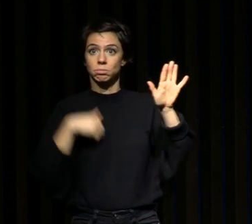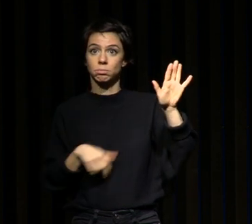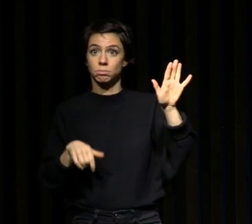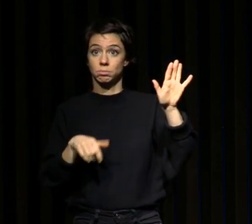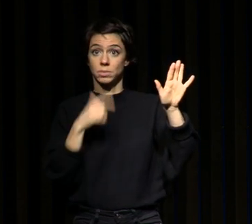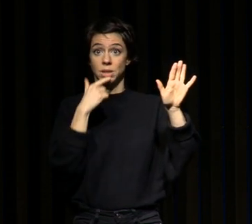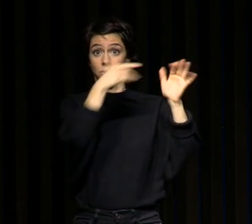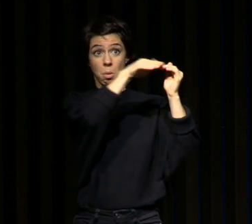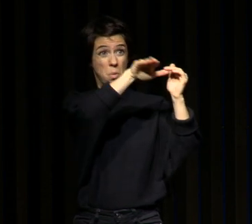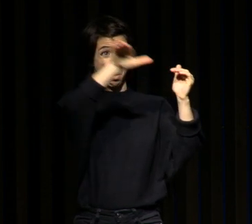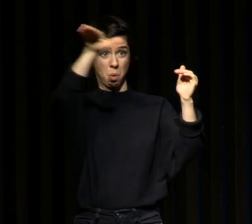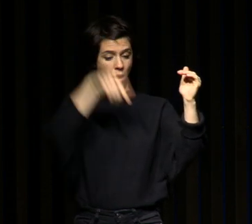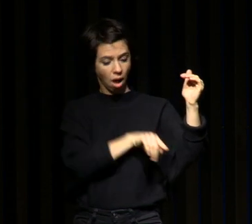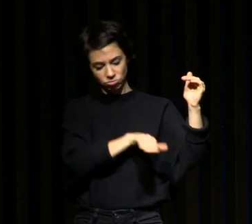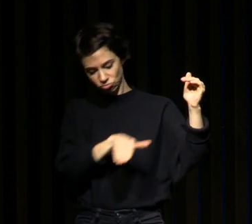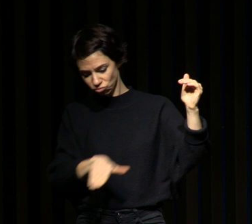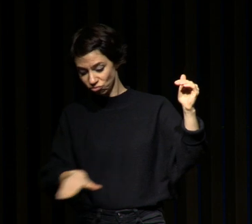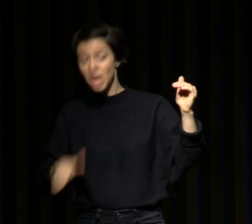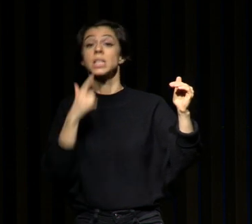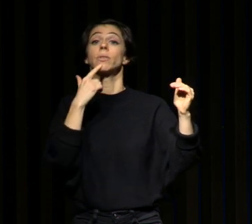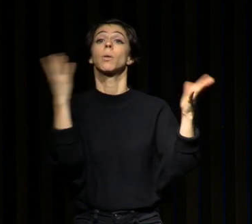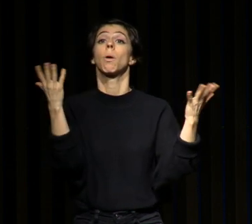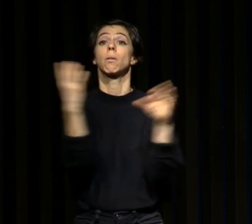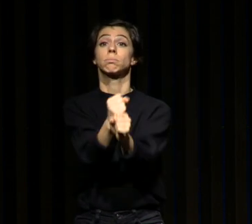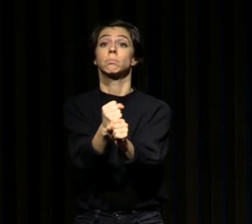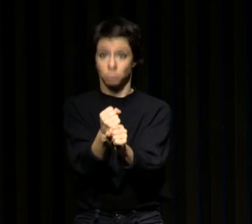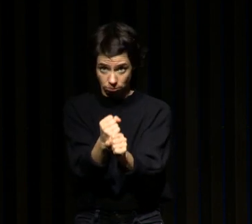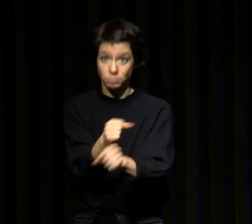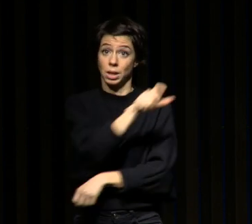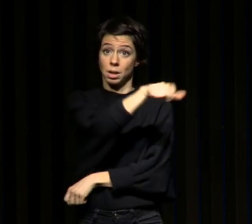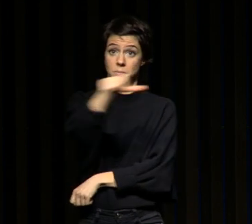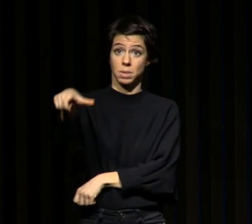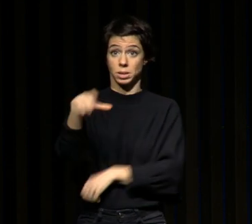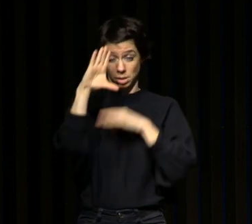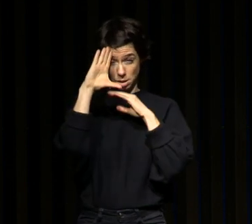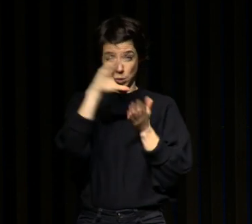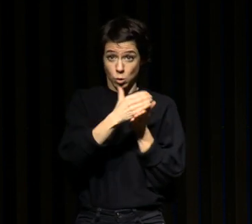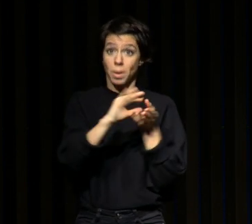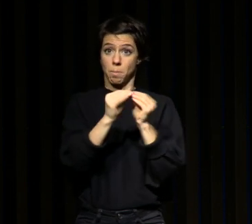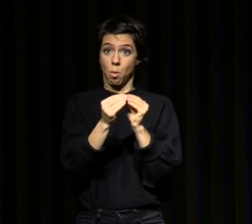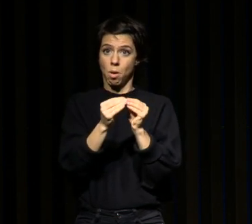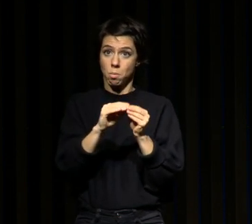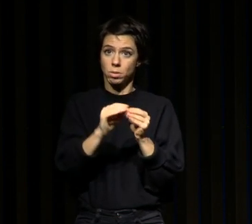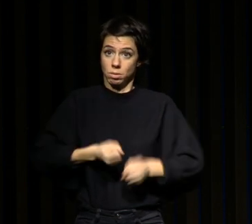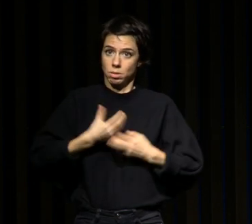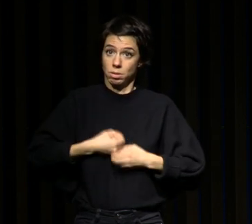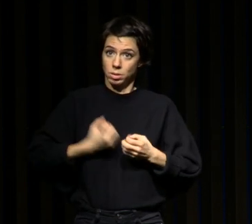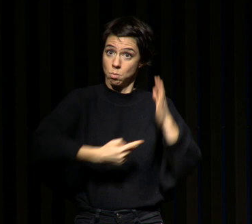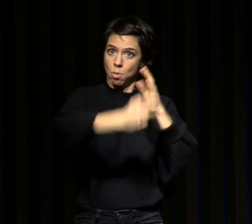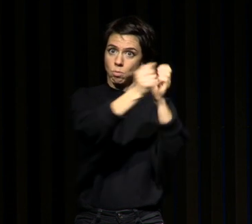les faits qu'est-ce que ça veut dire ça veut dire que beaucoup plus de gens expriment une plainte de sommeil qu'une plainte d'anxiété ou de dépression